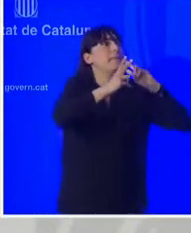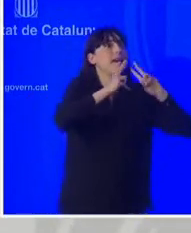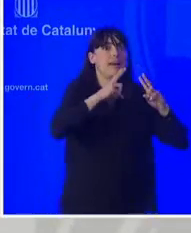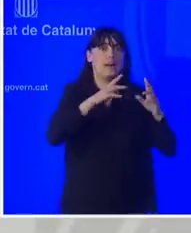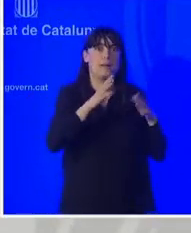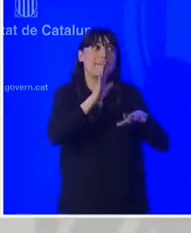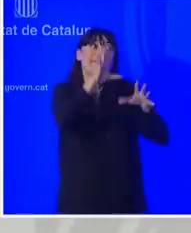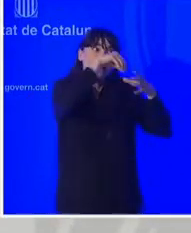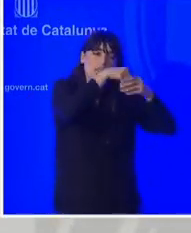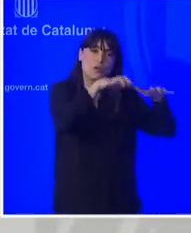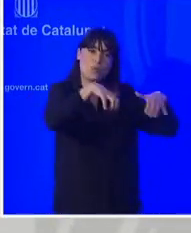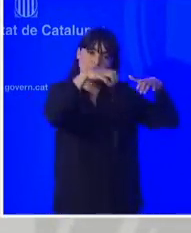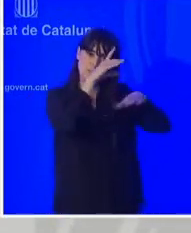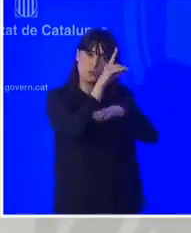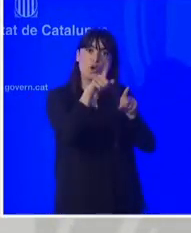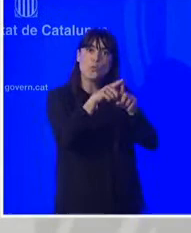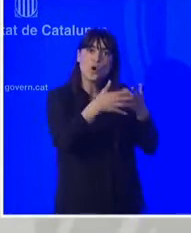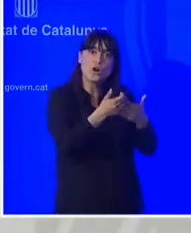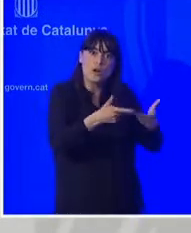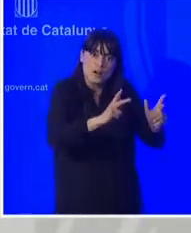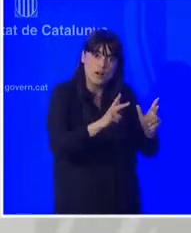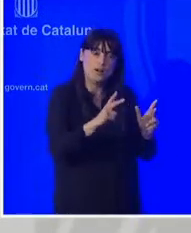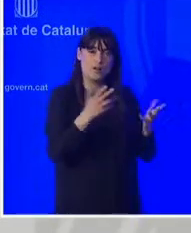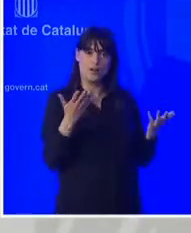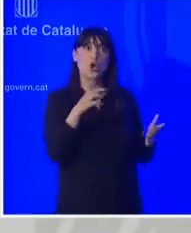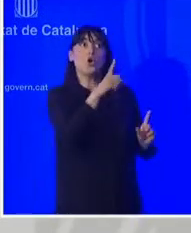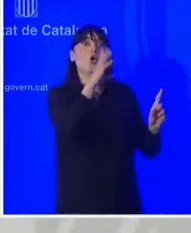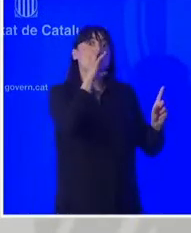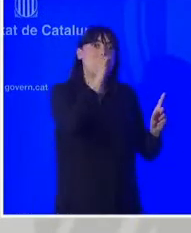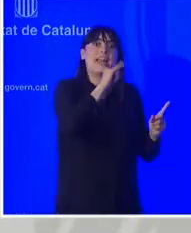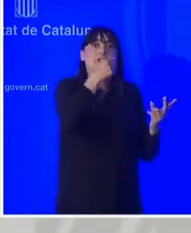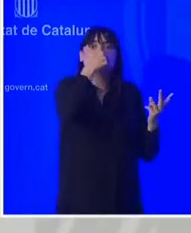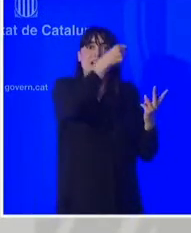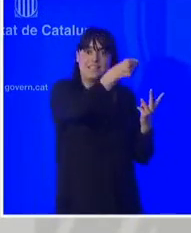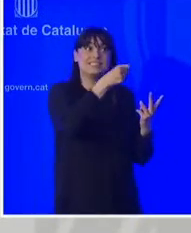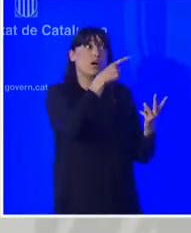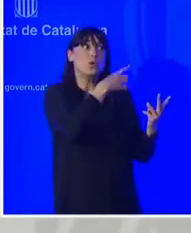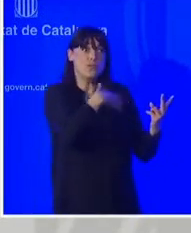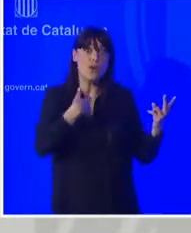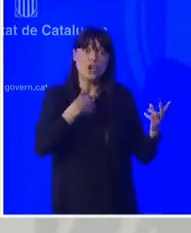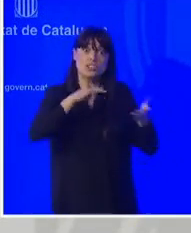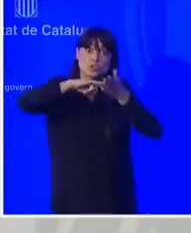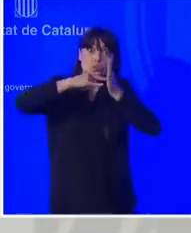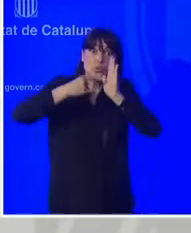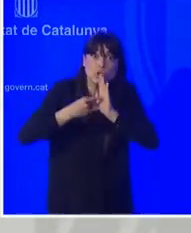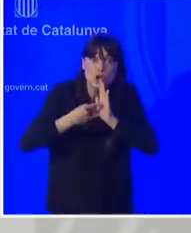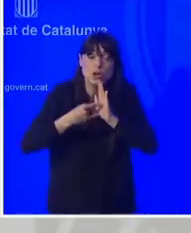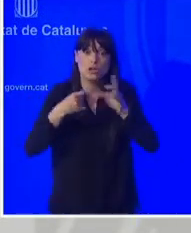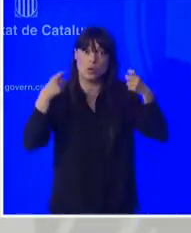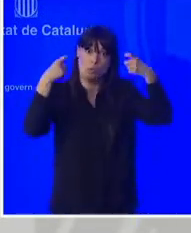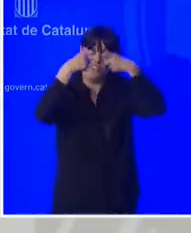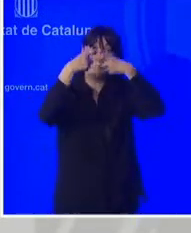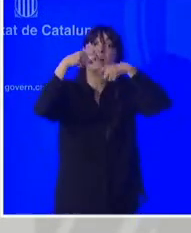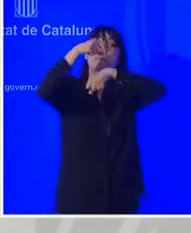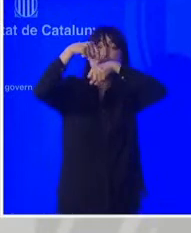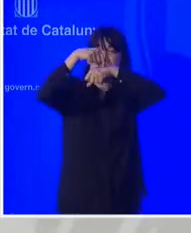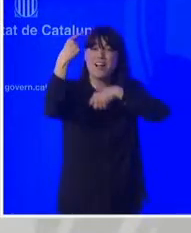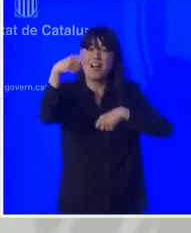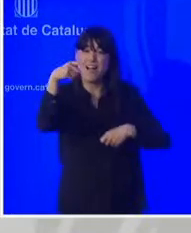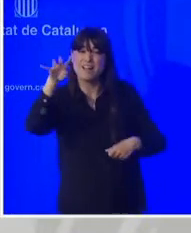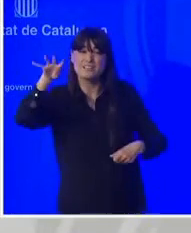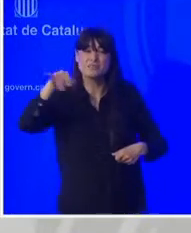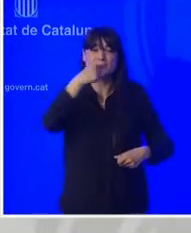gràcies no s'haurien a abordar realment la resolució del conflicte polític que en aquests moments existeix